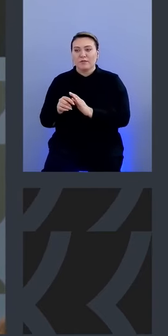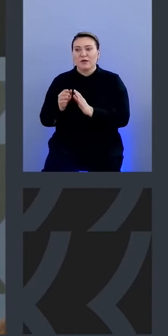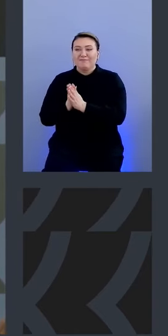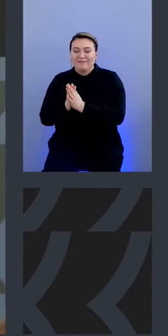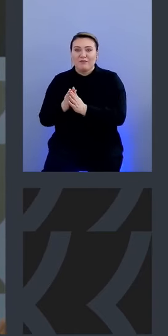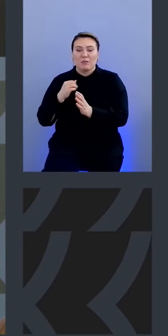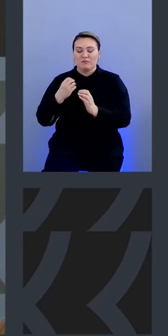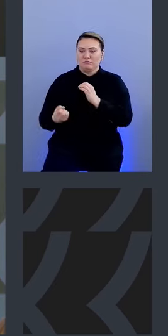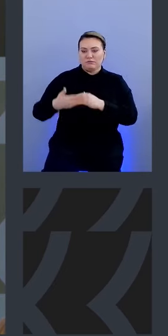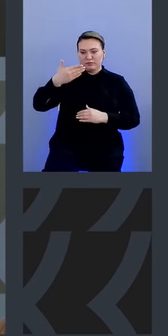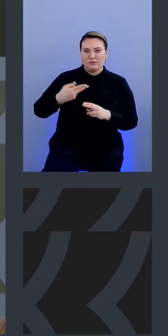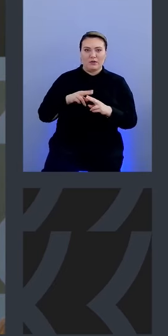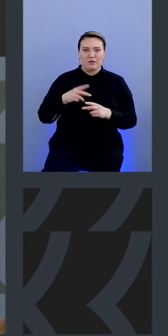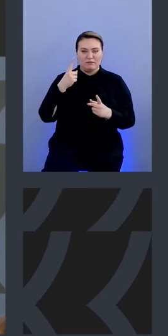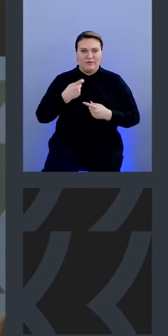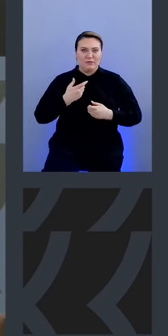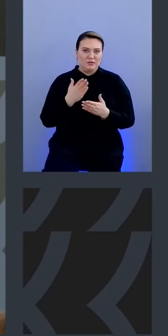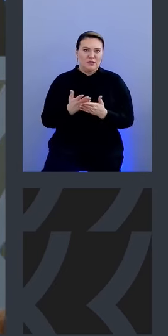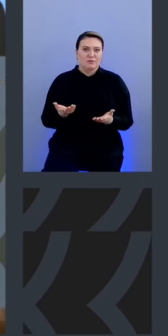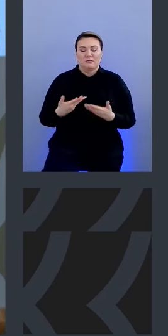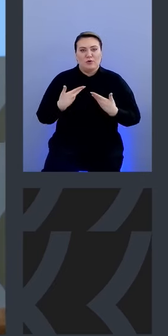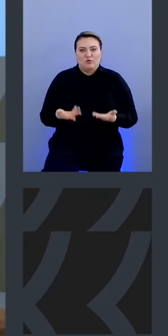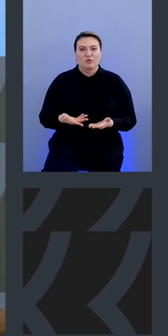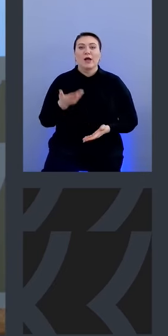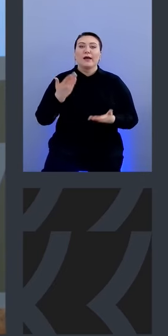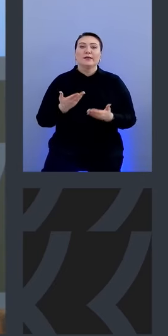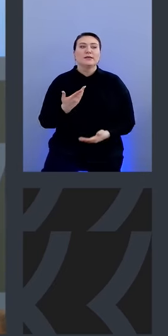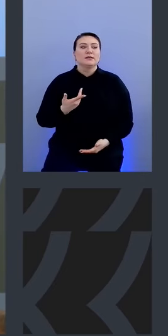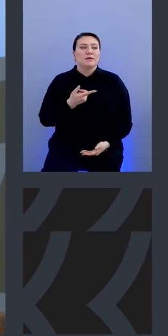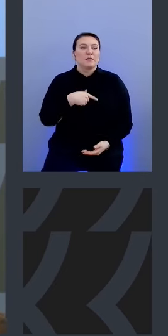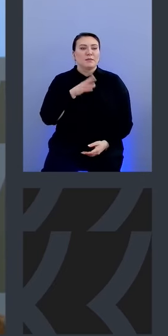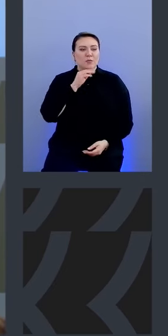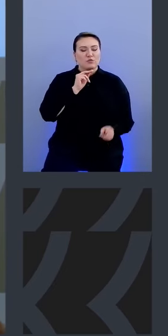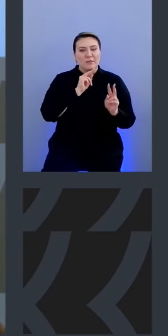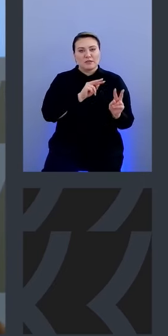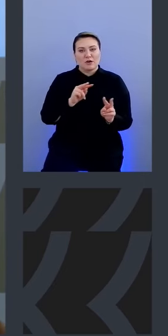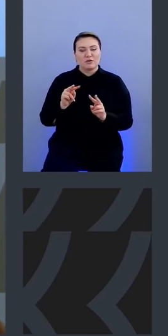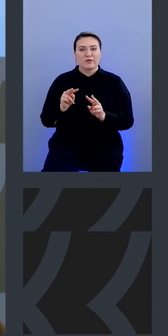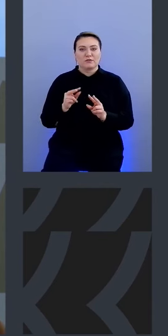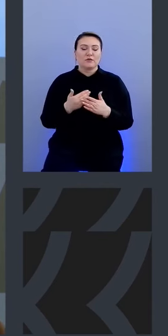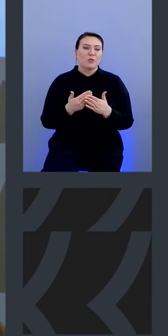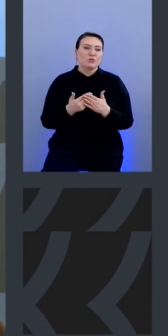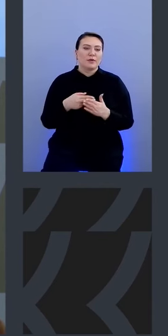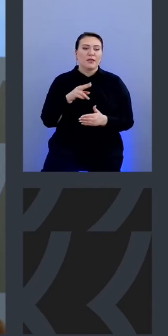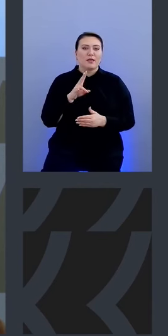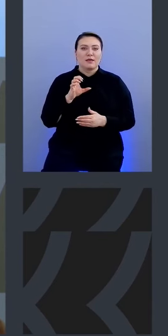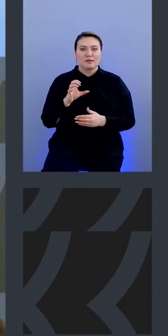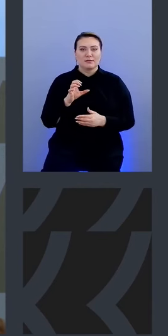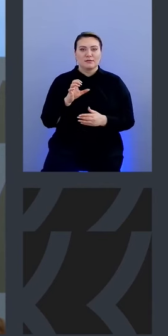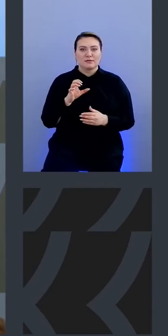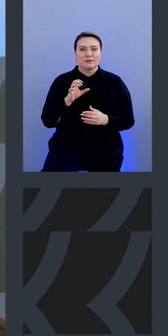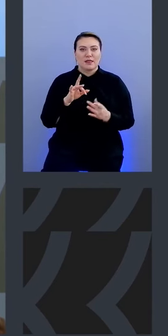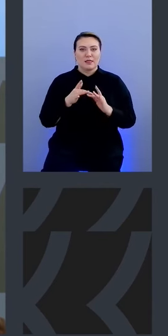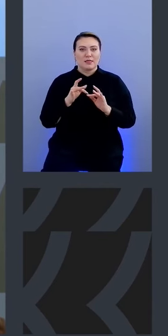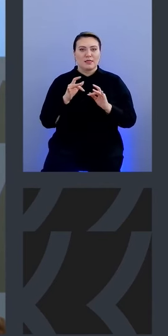об этом alert в джи сегодня пожалуйста если мы можем отслеживать допустим днс трафик он это тоже